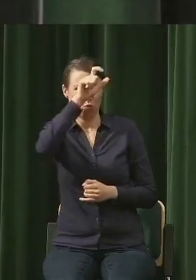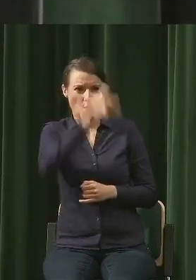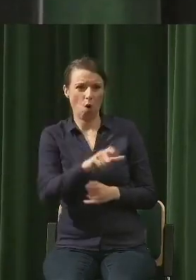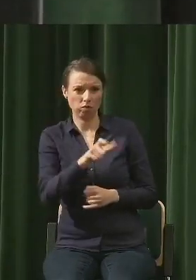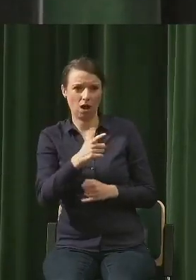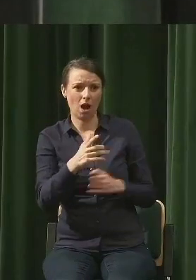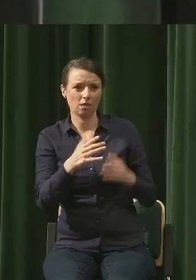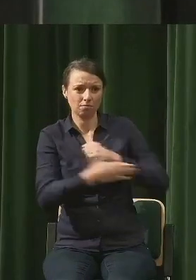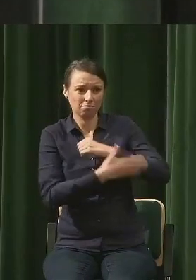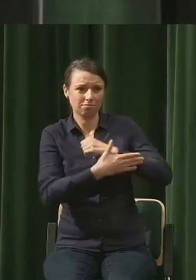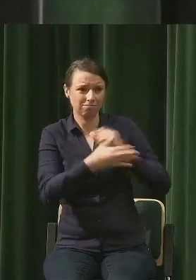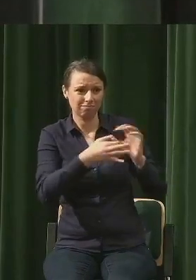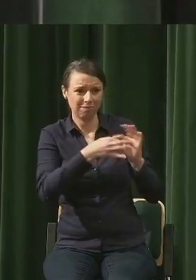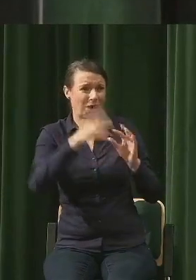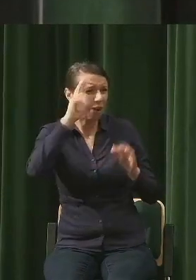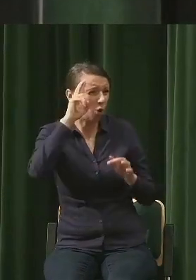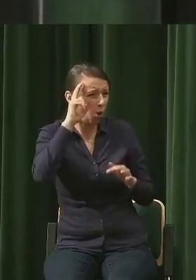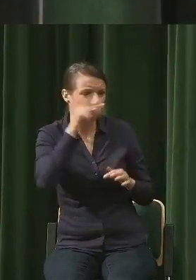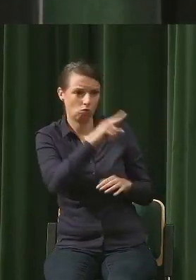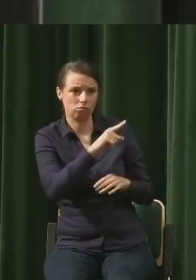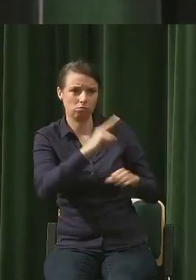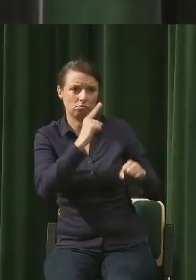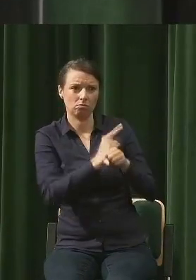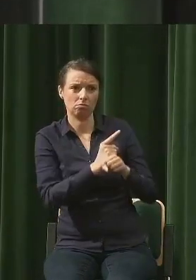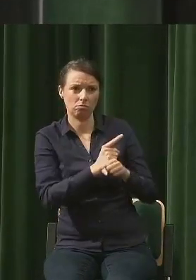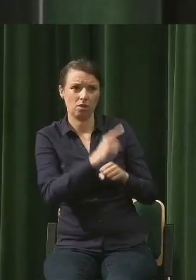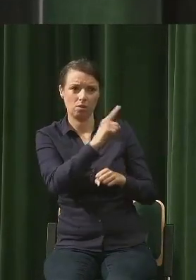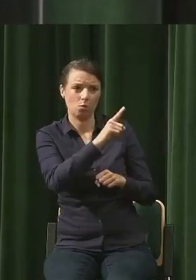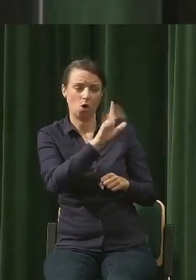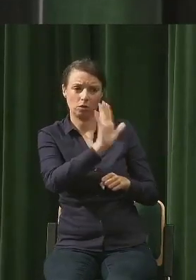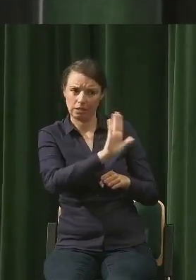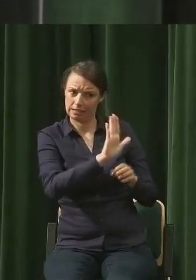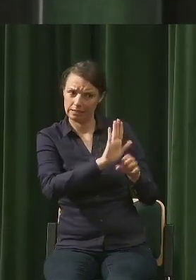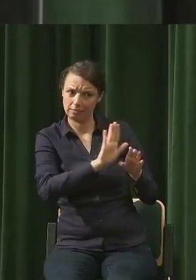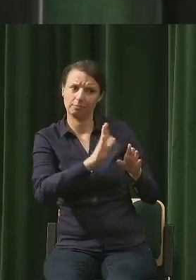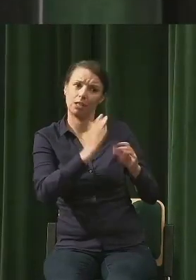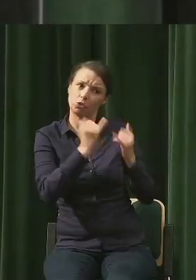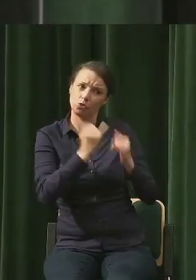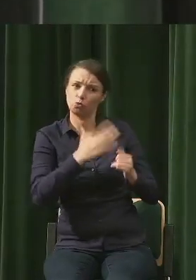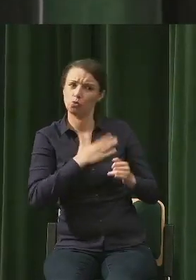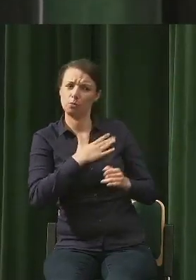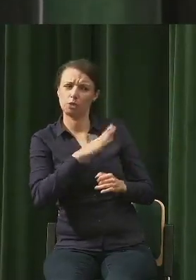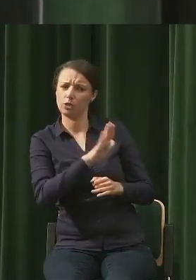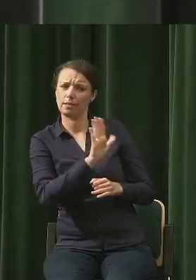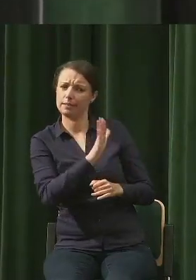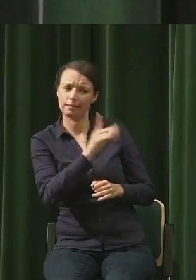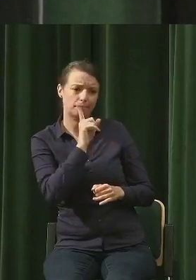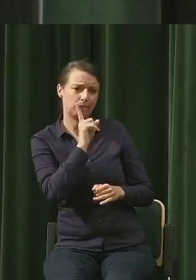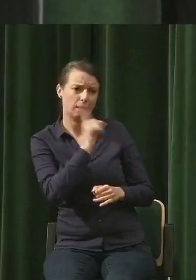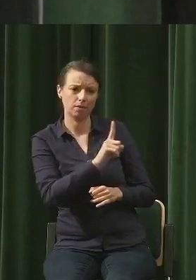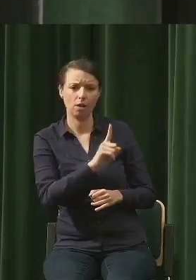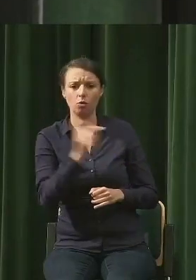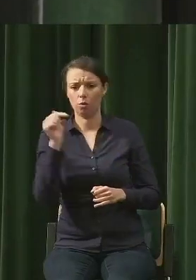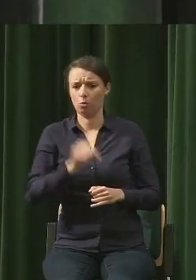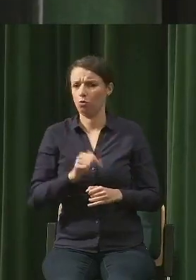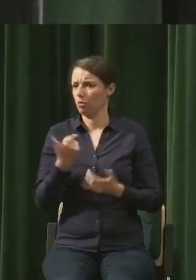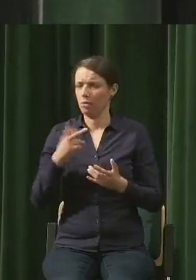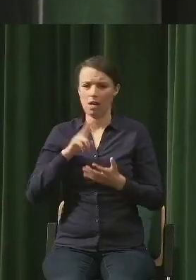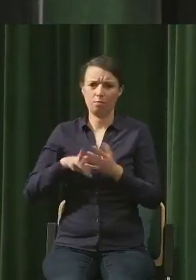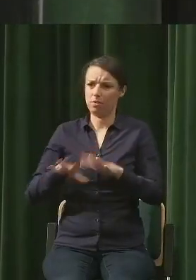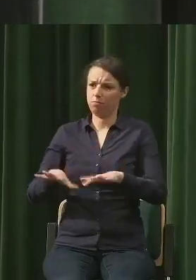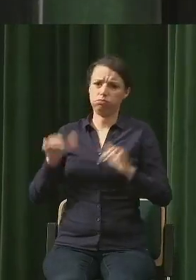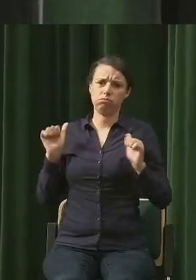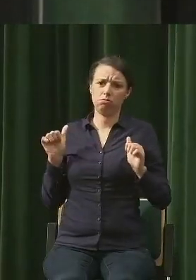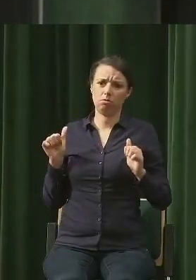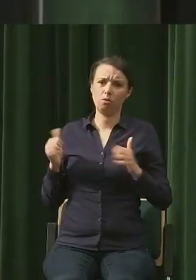osoby, no to oczywiście to ekonomię możemy zrezygnować, dlatego, że ona musi się objaźć, niezależnie od tego, na ile jest